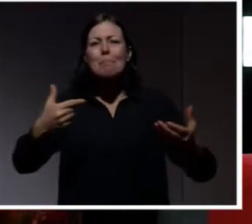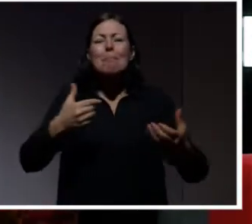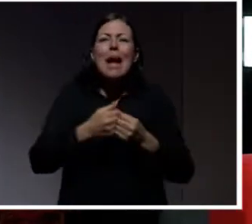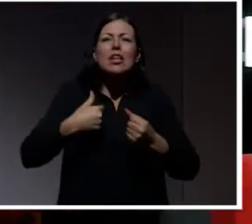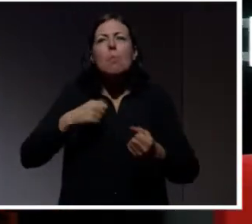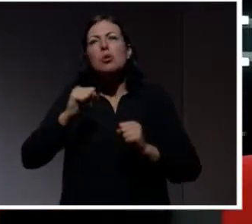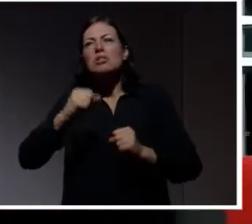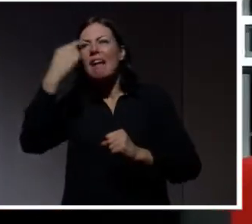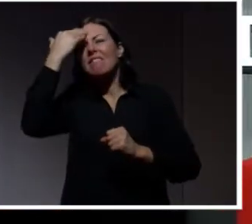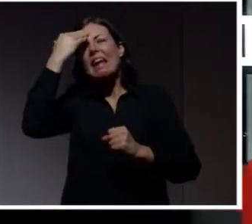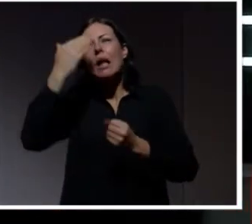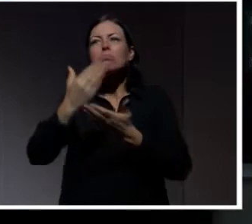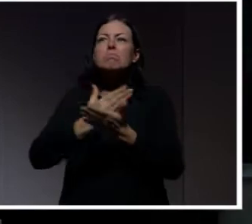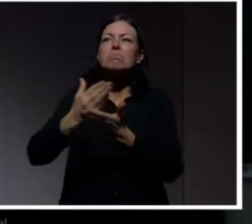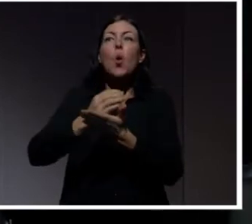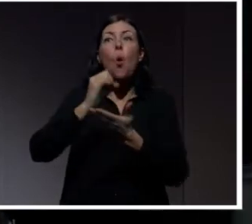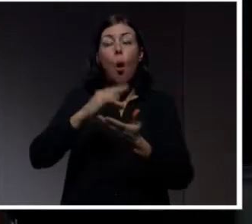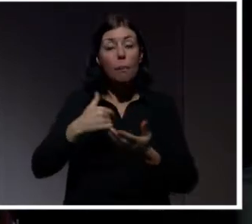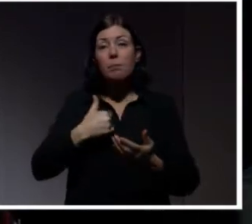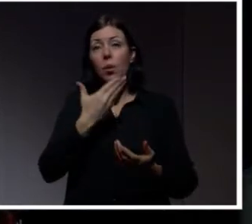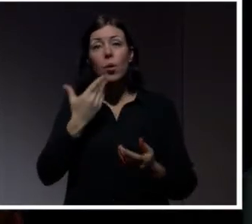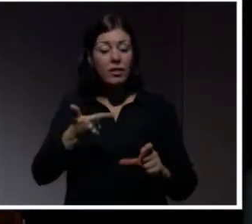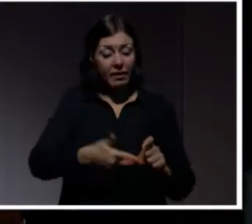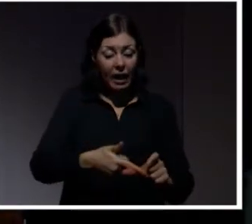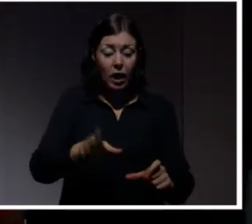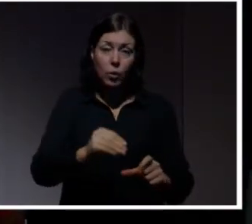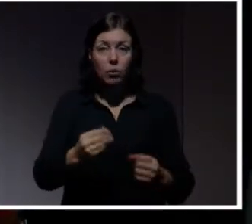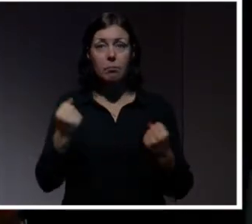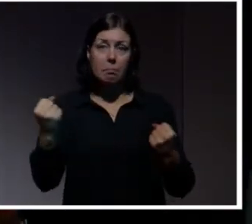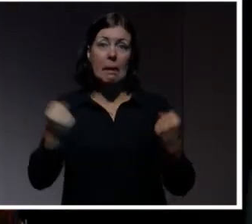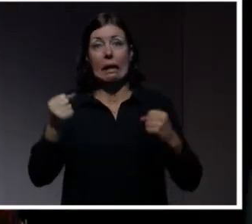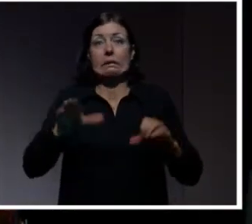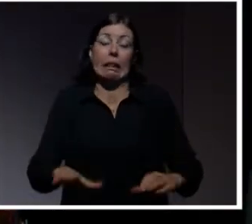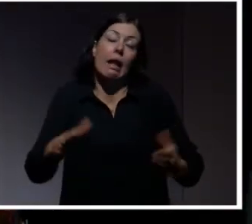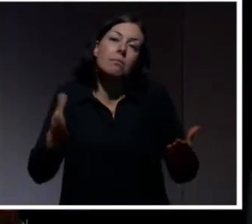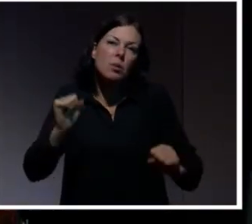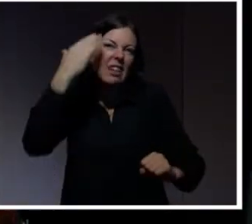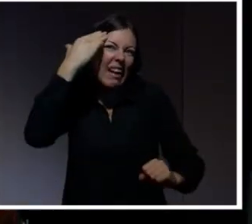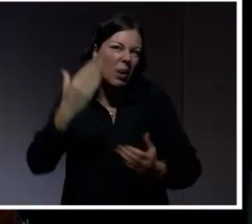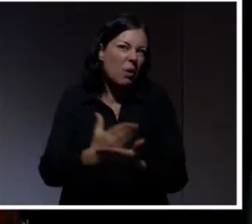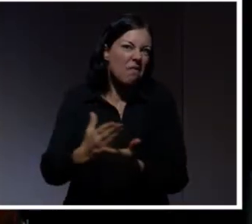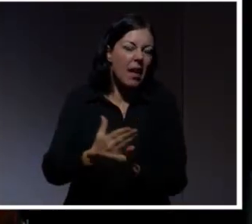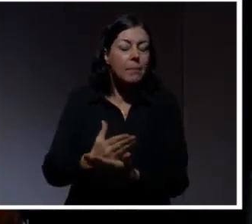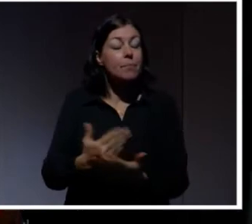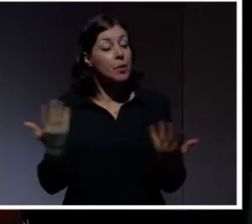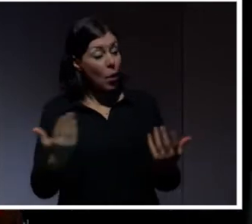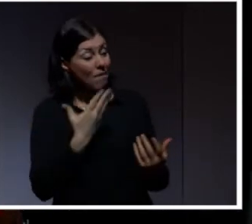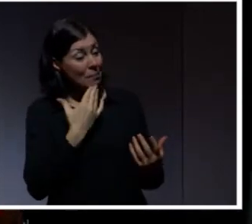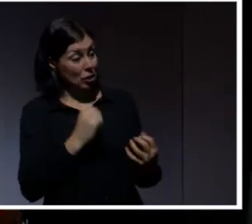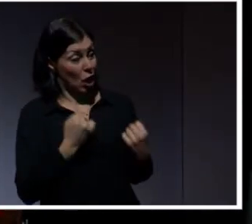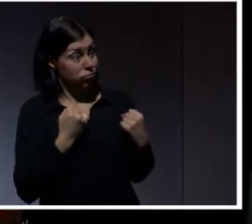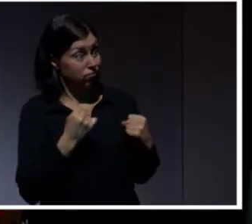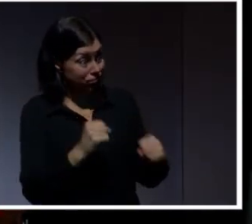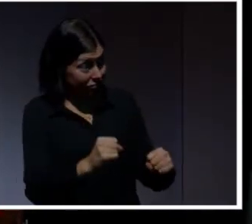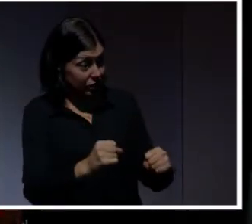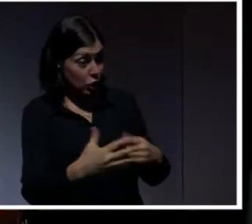det i alla fall. Att om jag inte tankar så slutar det funka. Lite så. Okej, sen så är nu det här med vem som ska ta ett tum med det här. Så jag är lite orolig